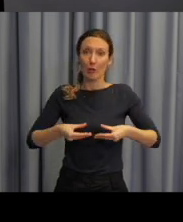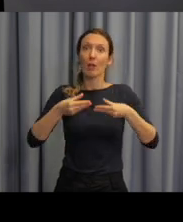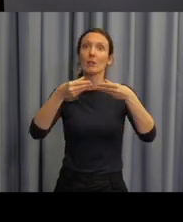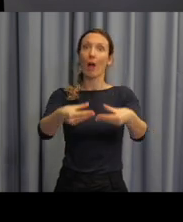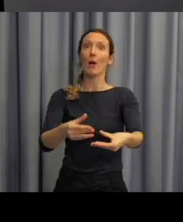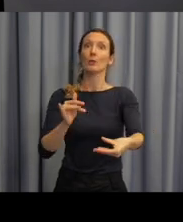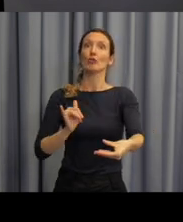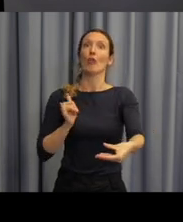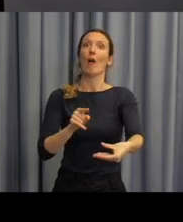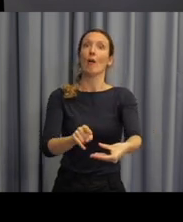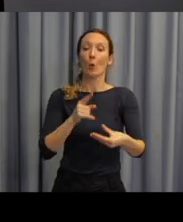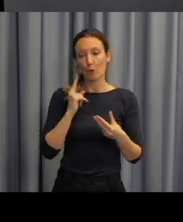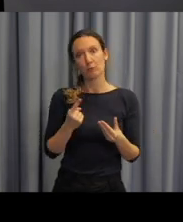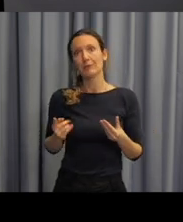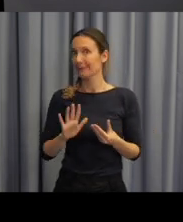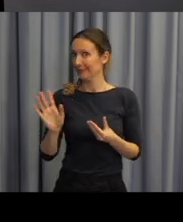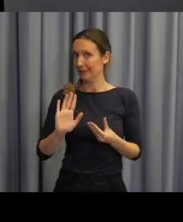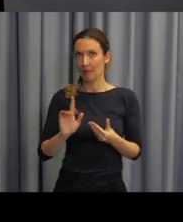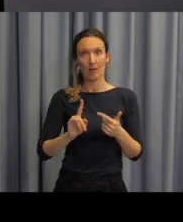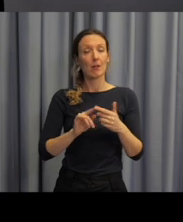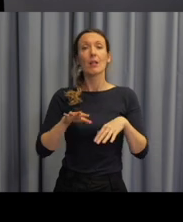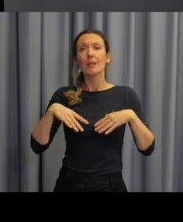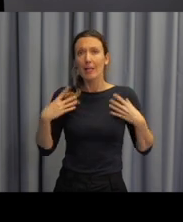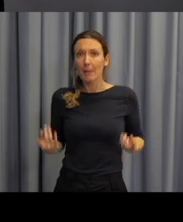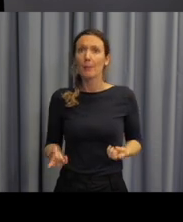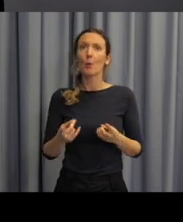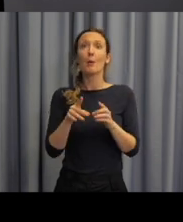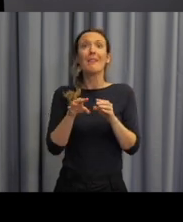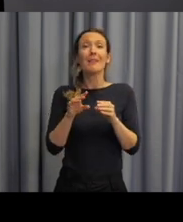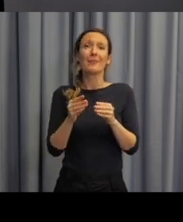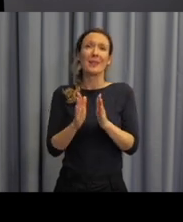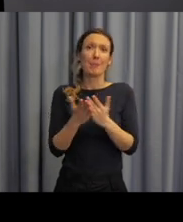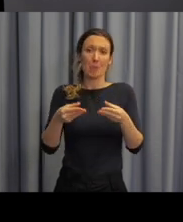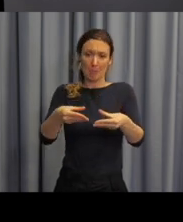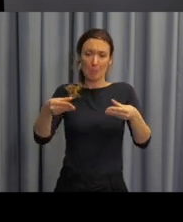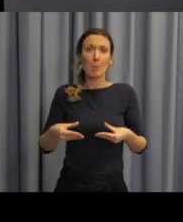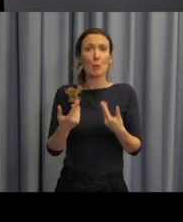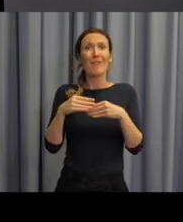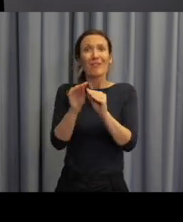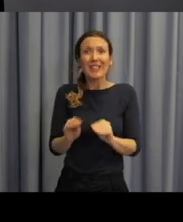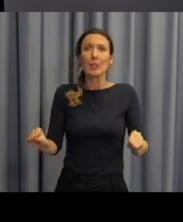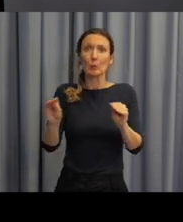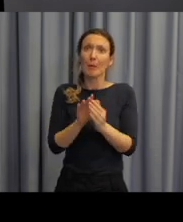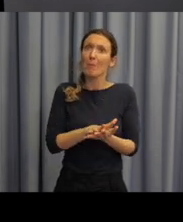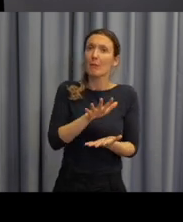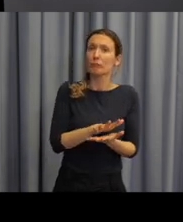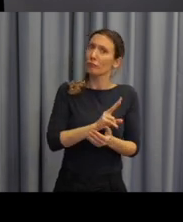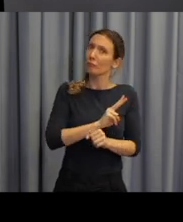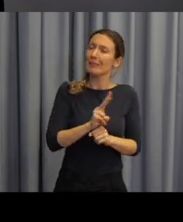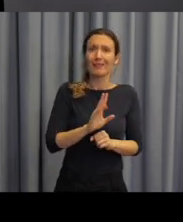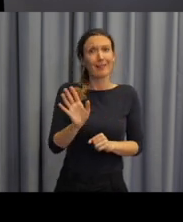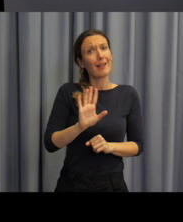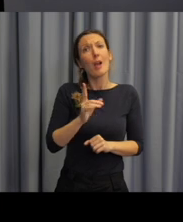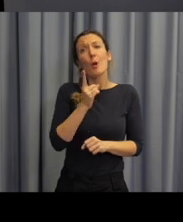žáka. Není to žádný ucelený pracovní ani učební materiál, protože jsou to opravdu jenom